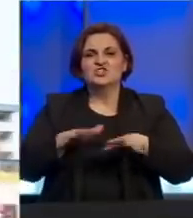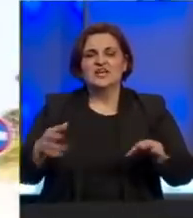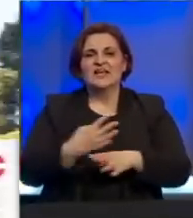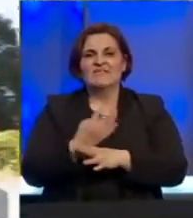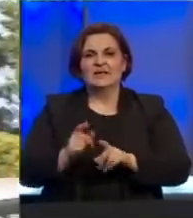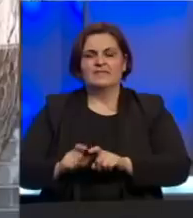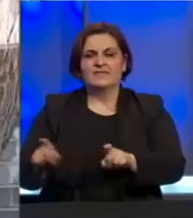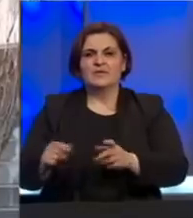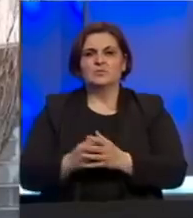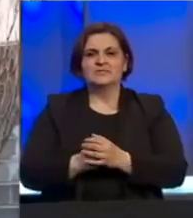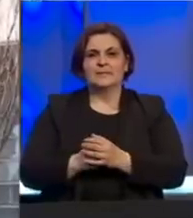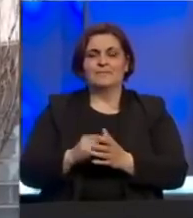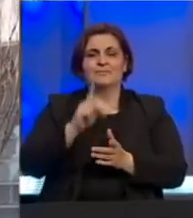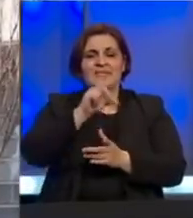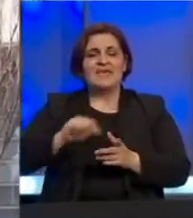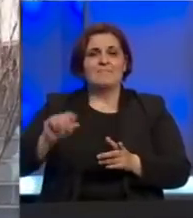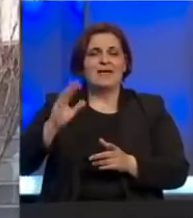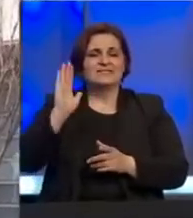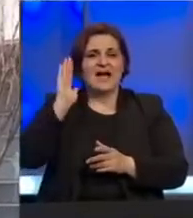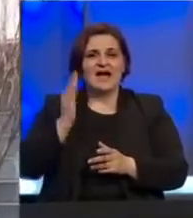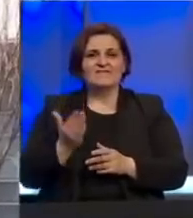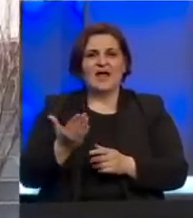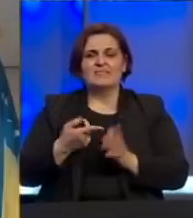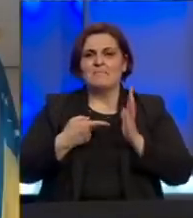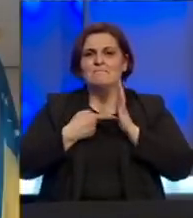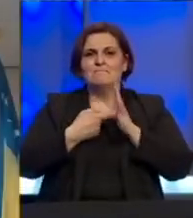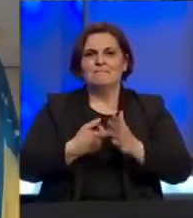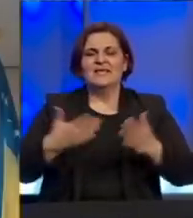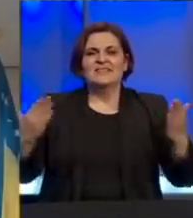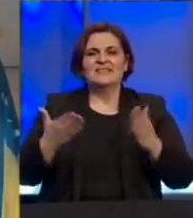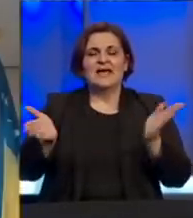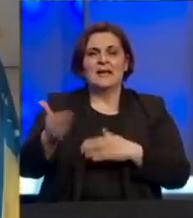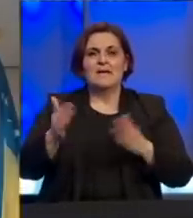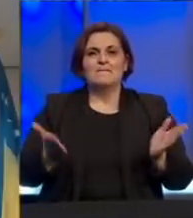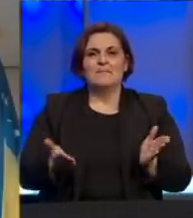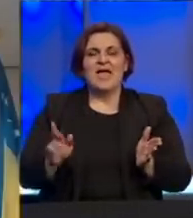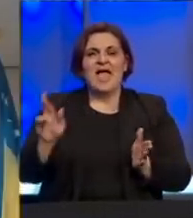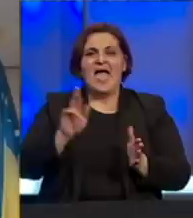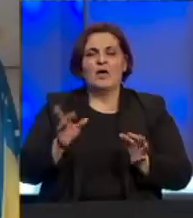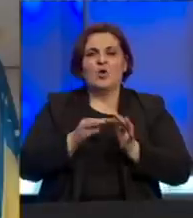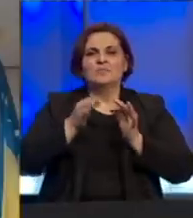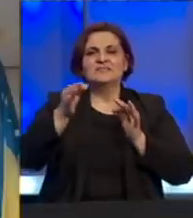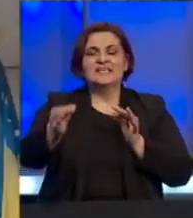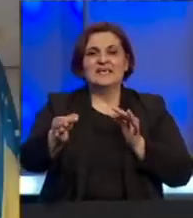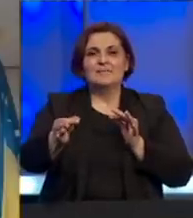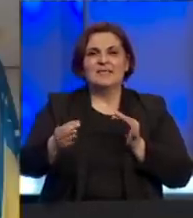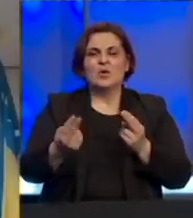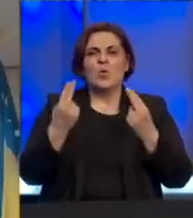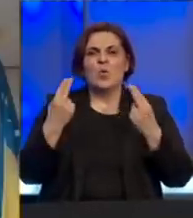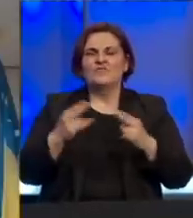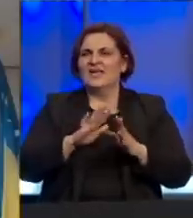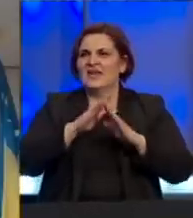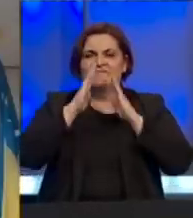virusa Japanska vlada je predstavila i hitan paket ekonomskih mjera u vrijednosti od